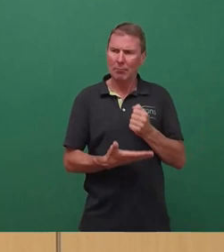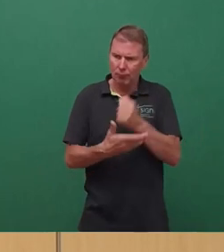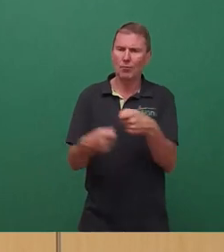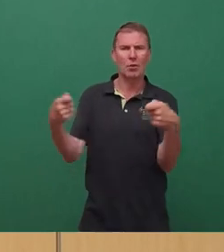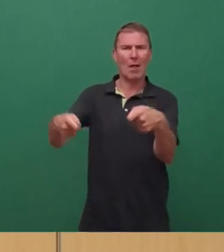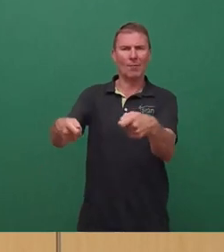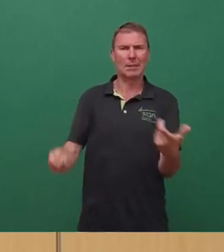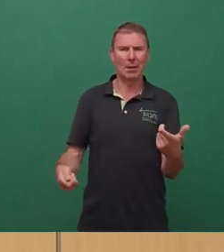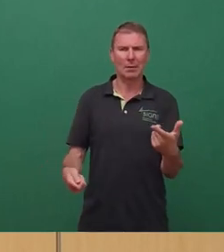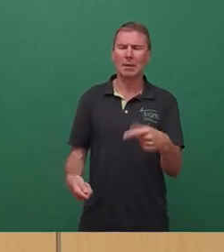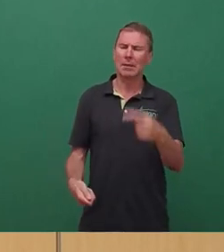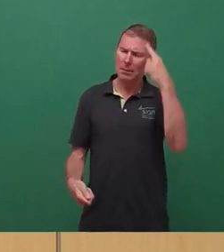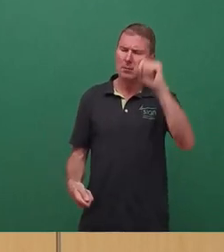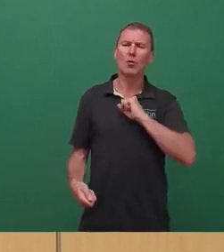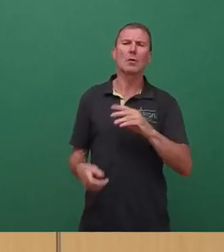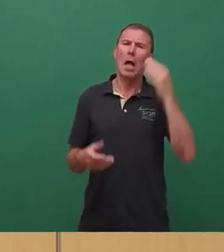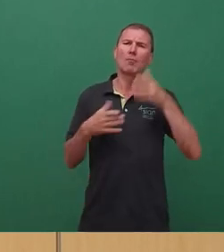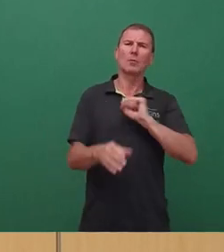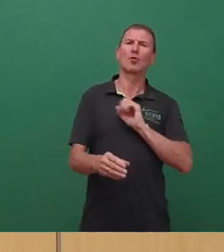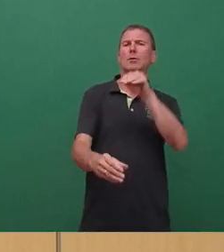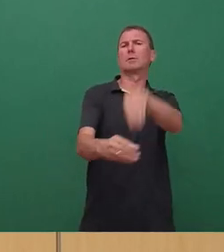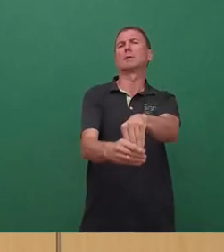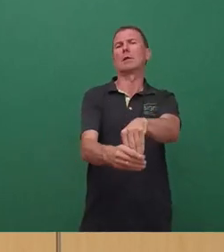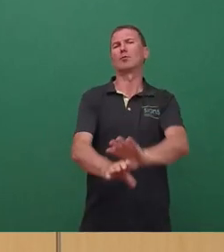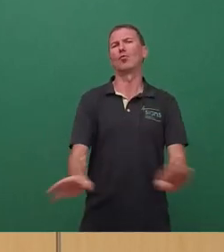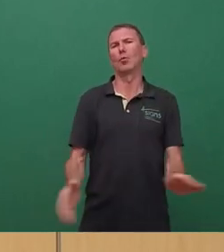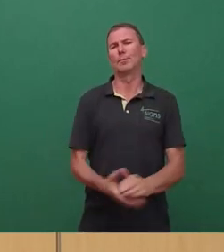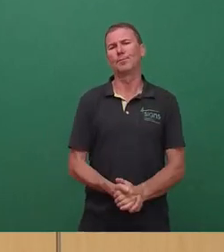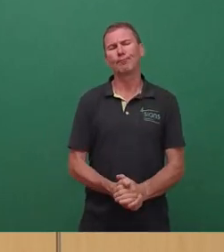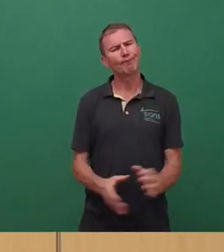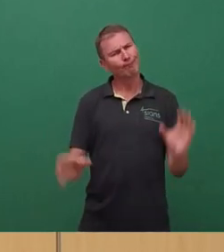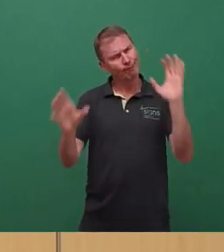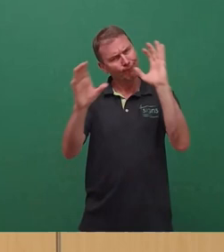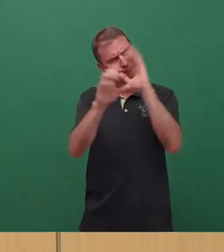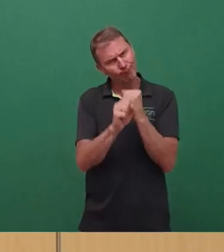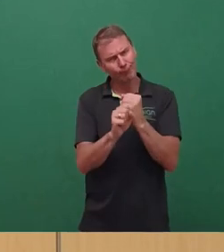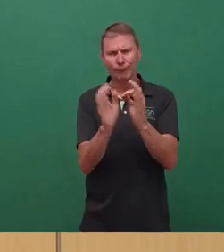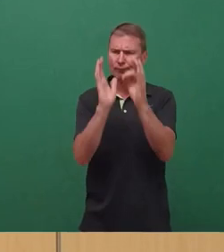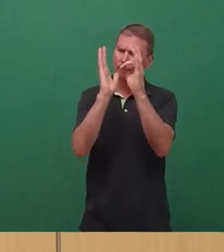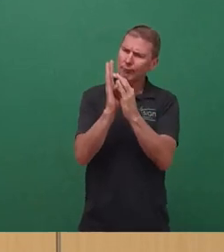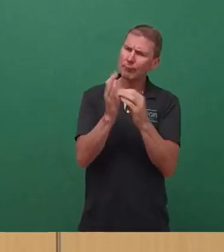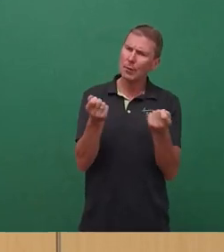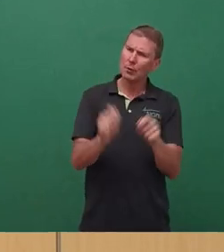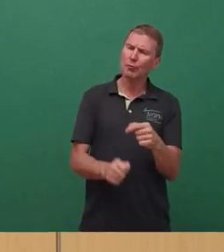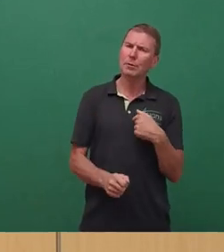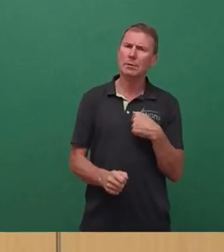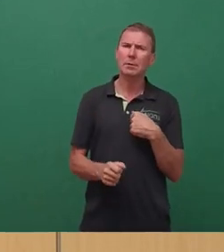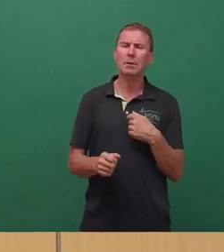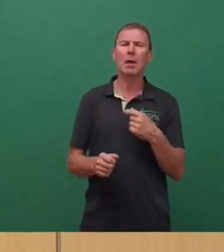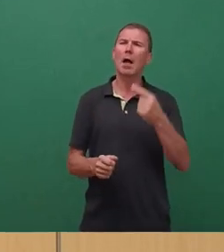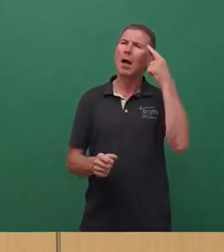das gehört zur Hauptstraße dazu. Im Fazit würde ich zu dem Schluss kommen, die Unterschutzstellung